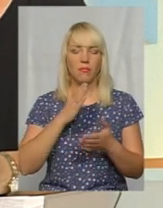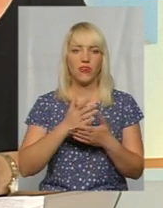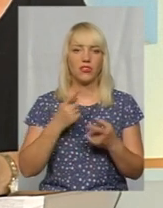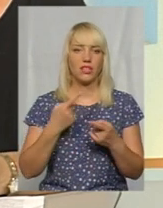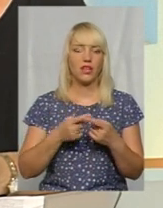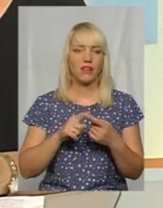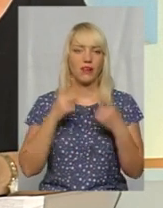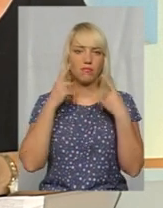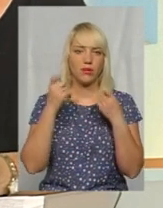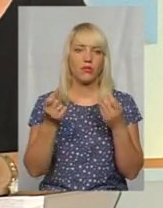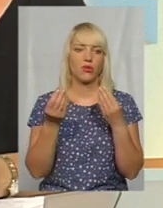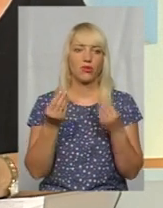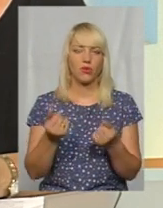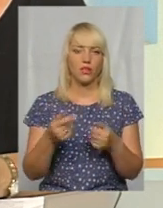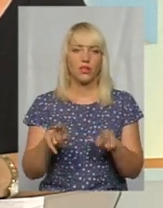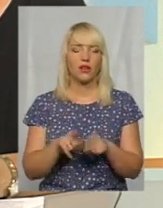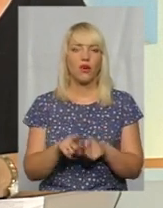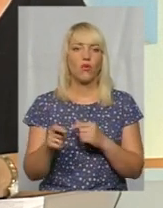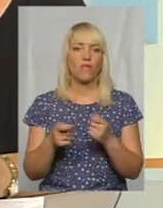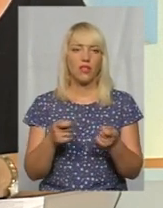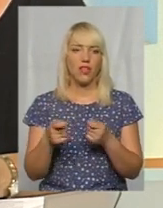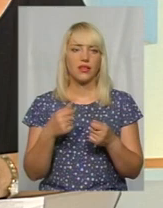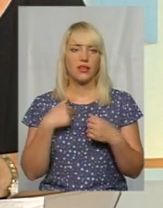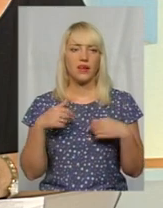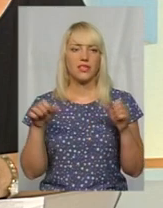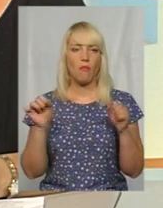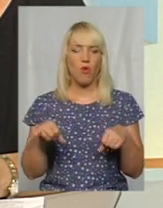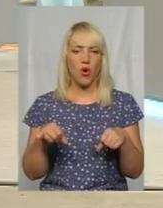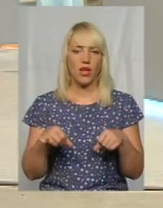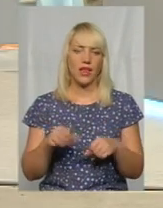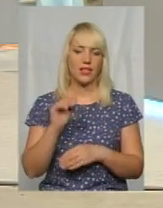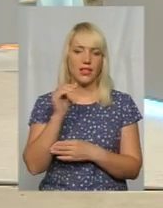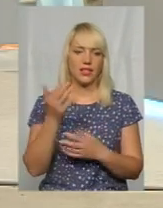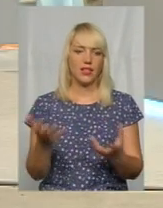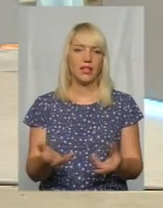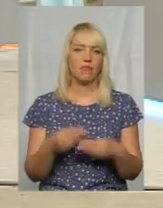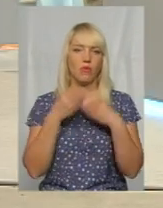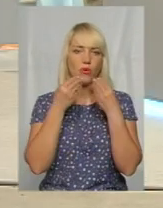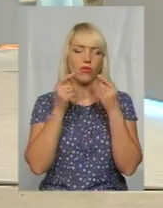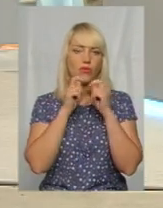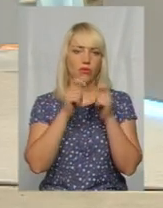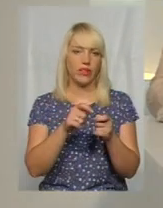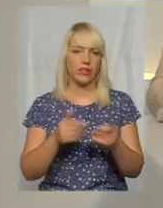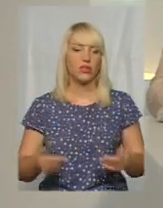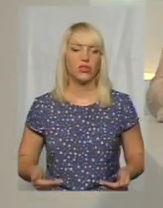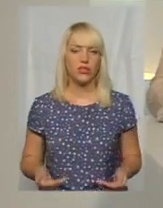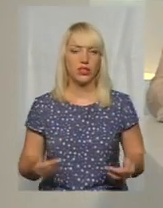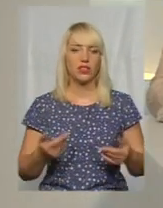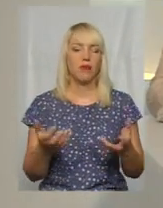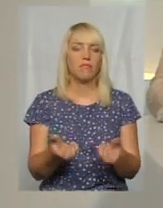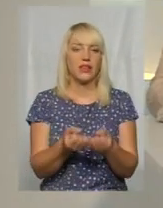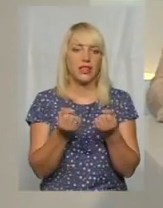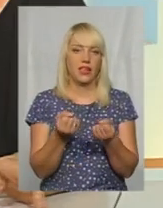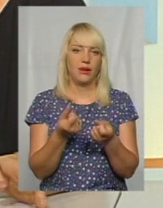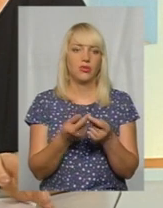і такої влади, я змогла б дитині підтримати життя. І це є дуже така гарна